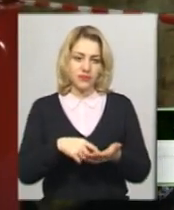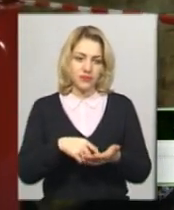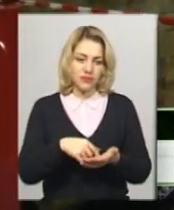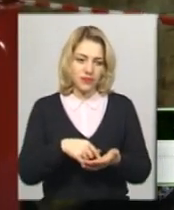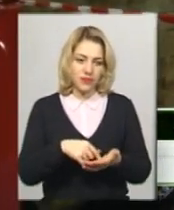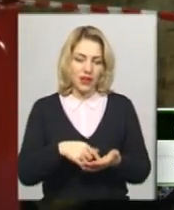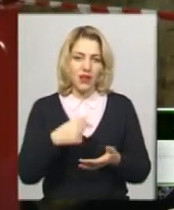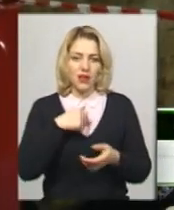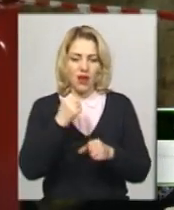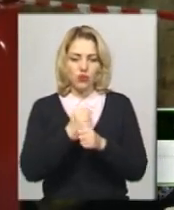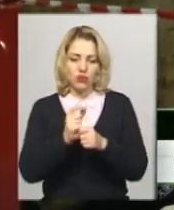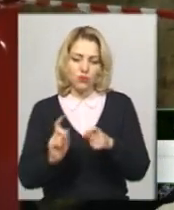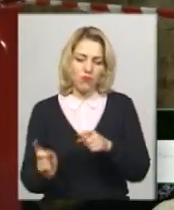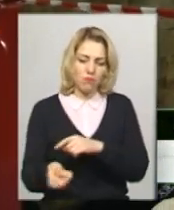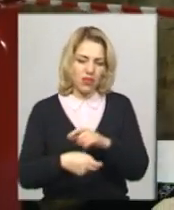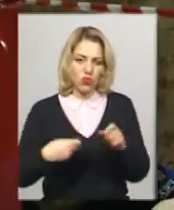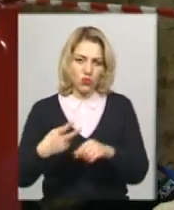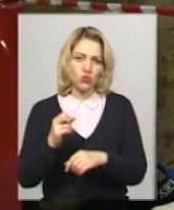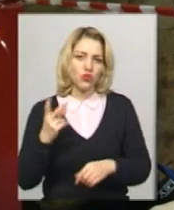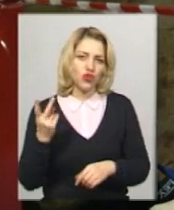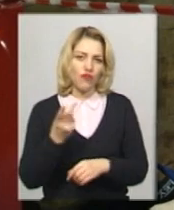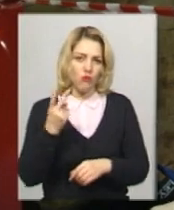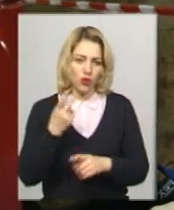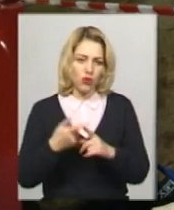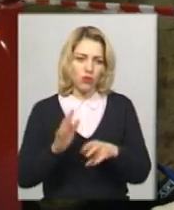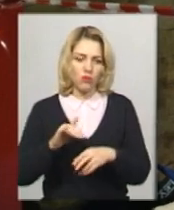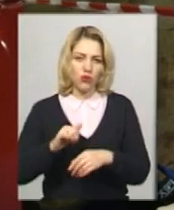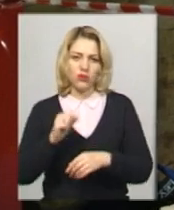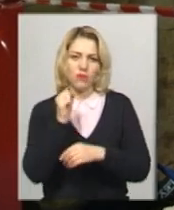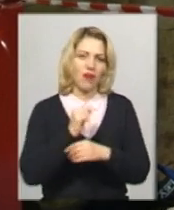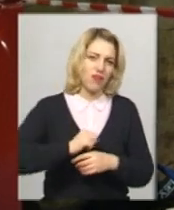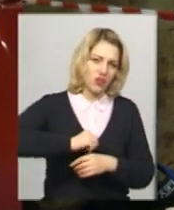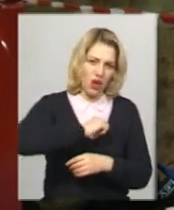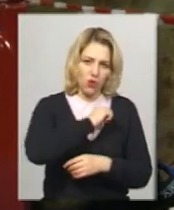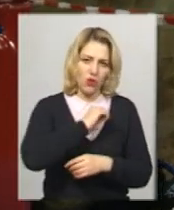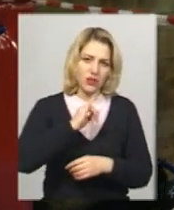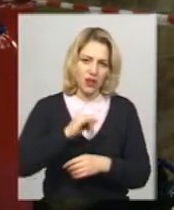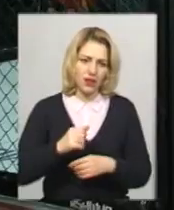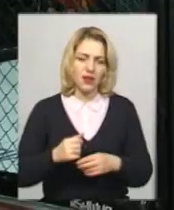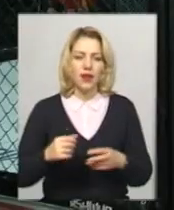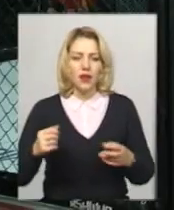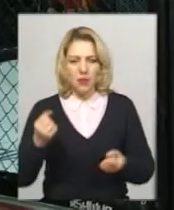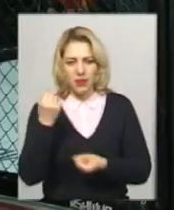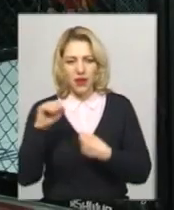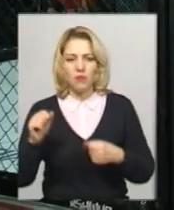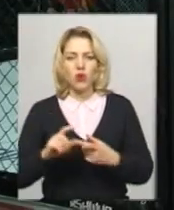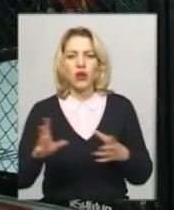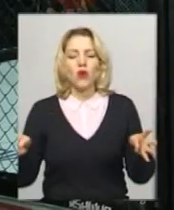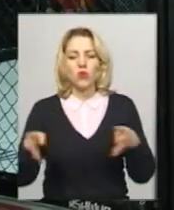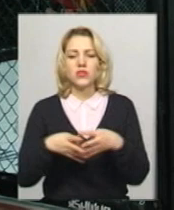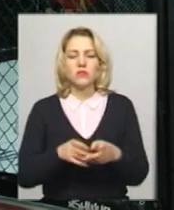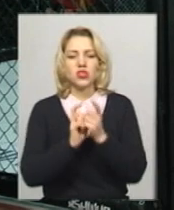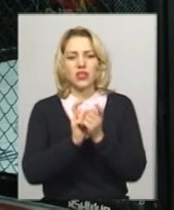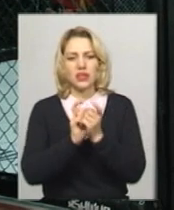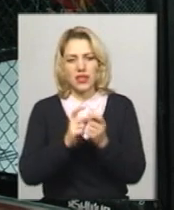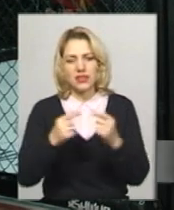підножку і двоєку. Потім речах локтя і перемога. У змішаних єдиноборствах